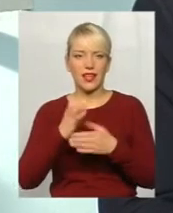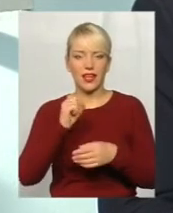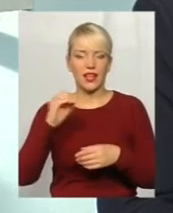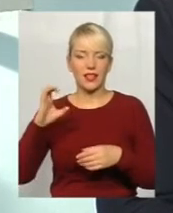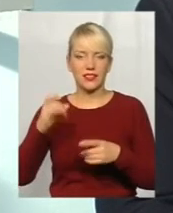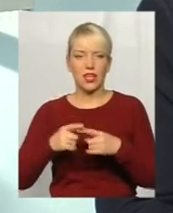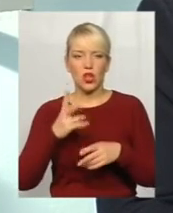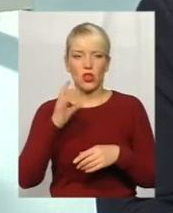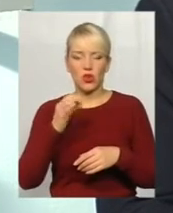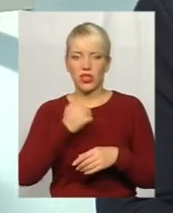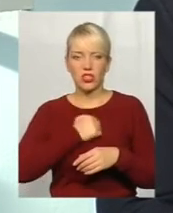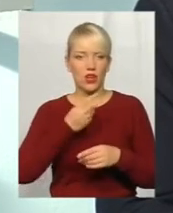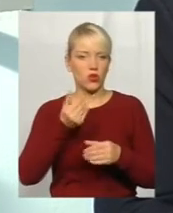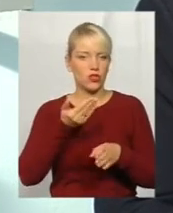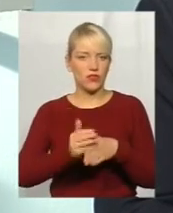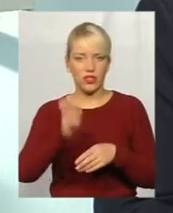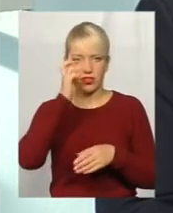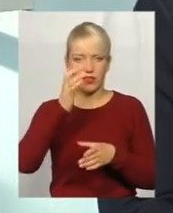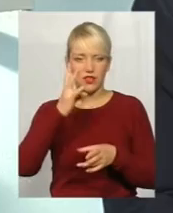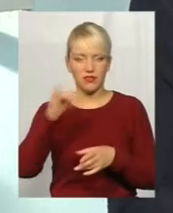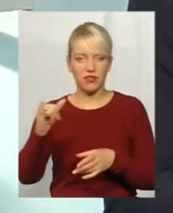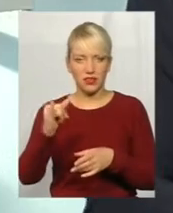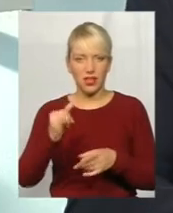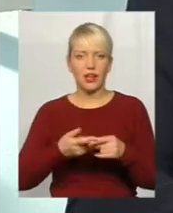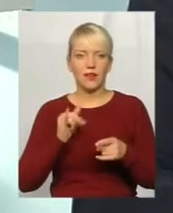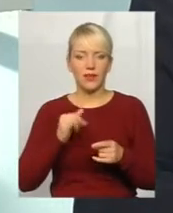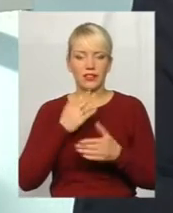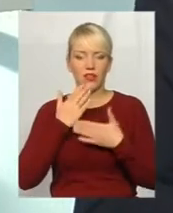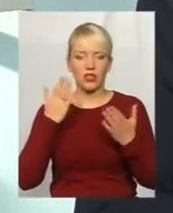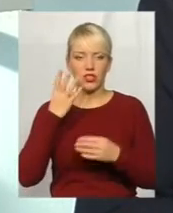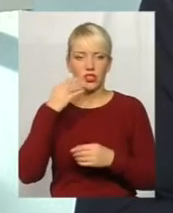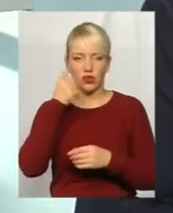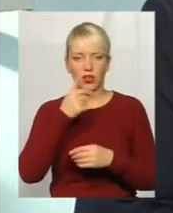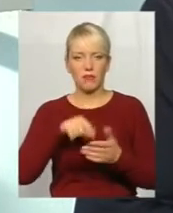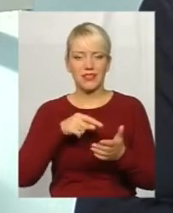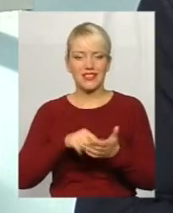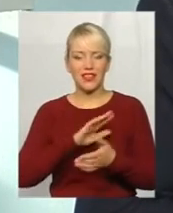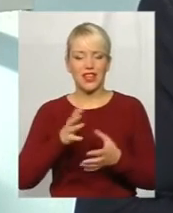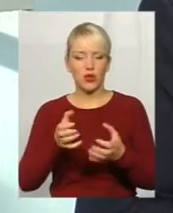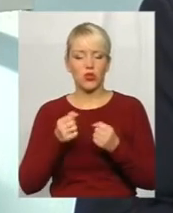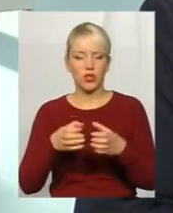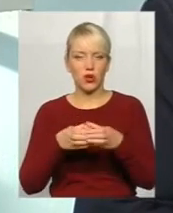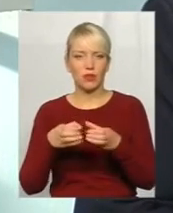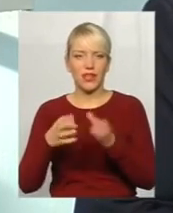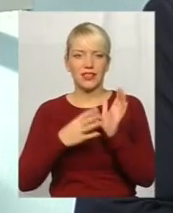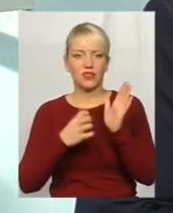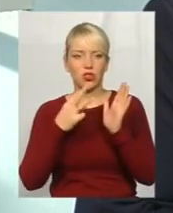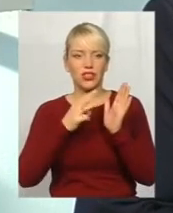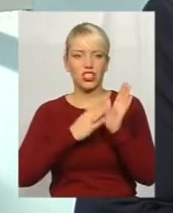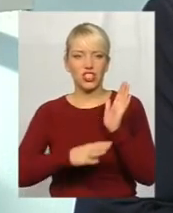році ніодної копійки не виділено. За останні 4 роки міста недоотримали громади біля 960